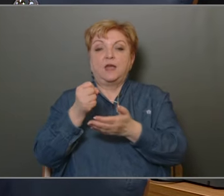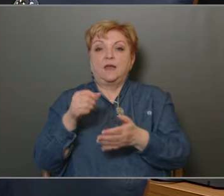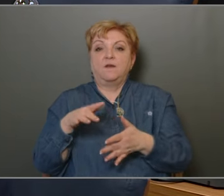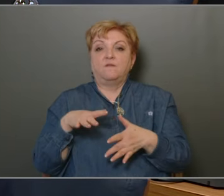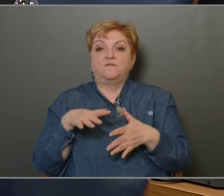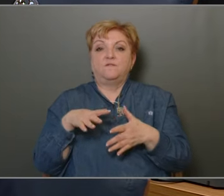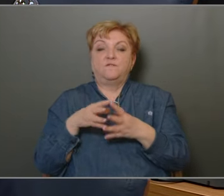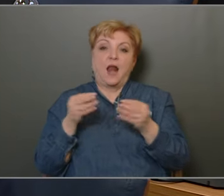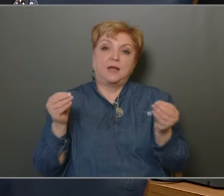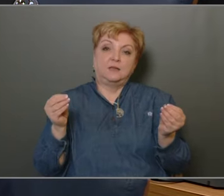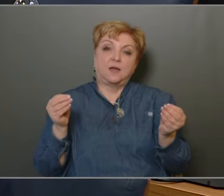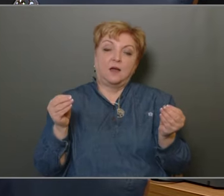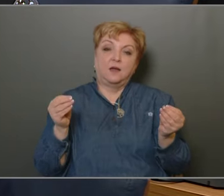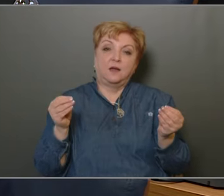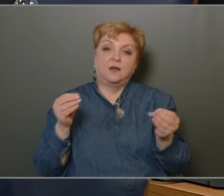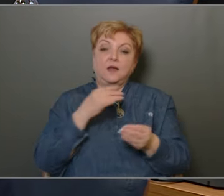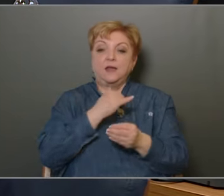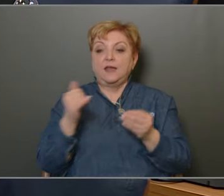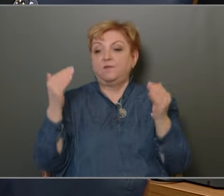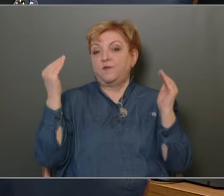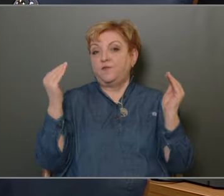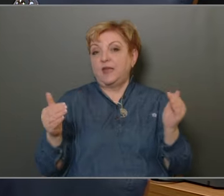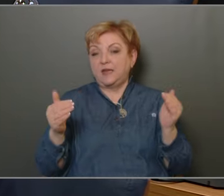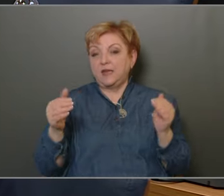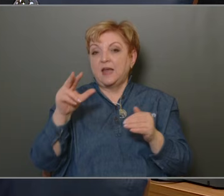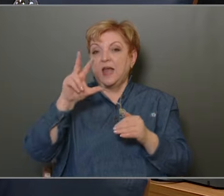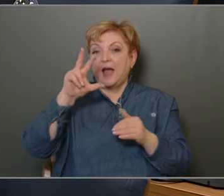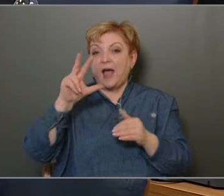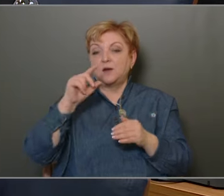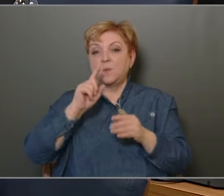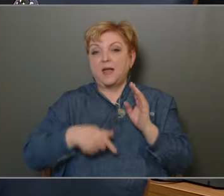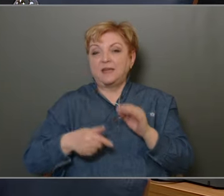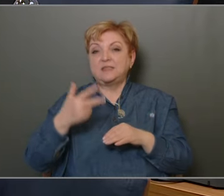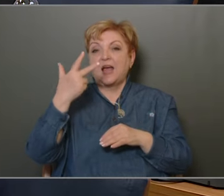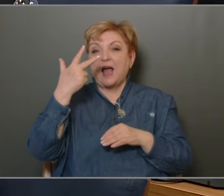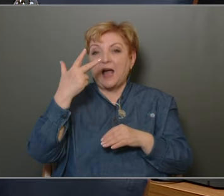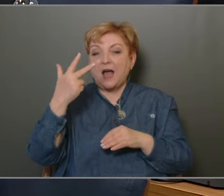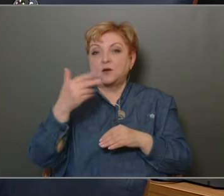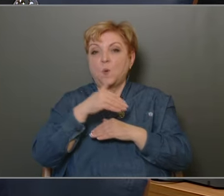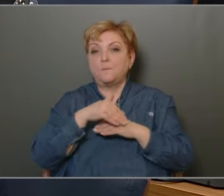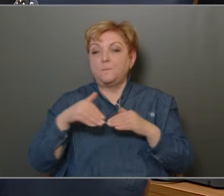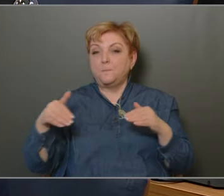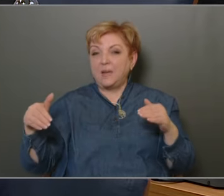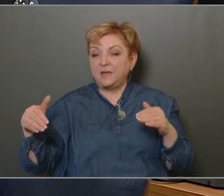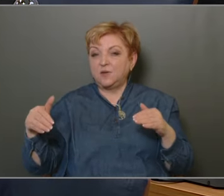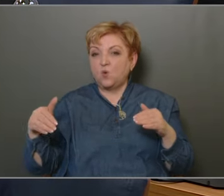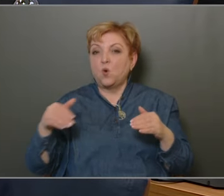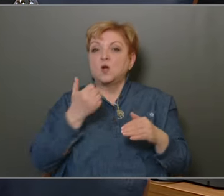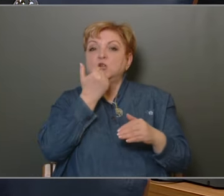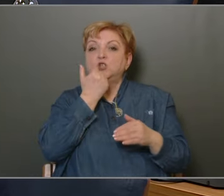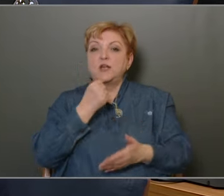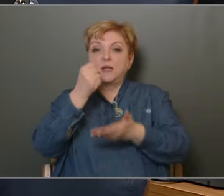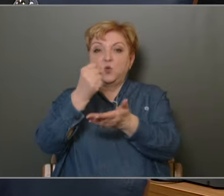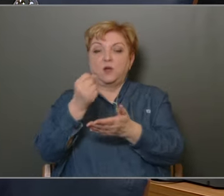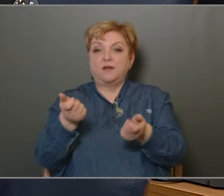felélte. Tehát évvégén 3,3 millió forintos saját tőkével zártunk. Ez azt